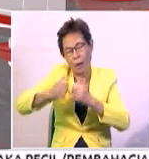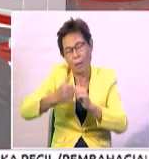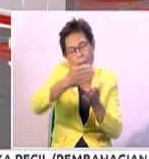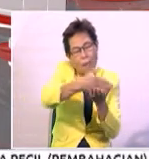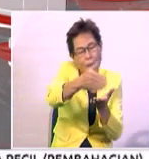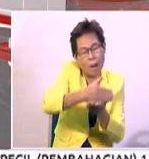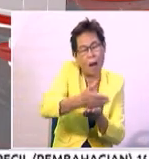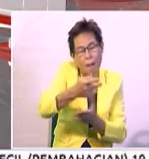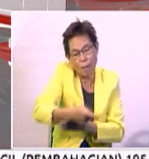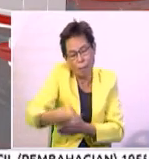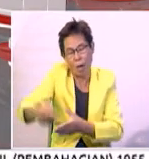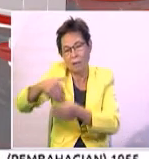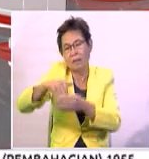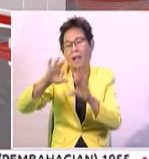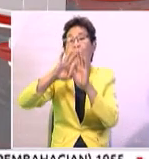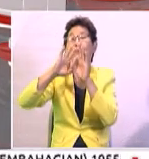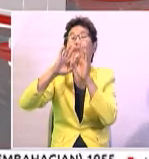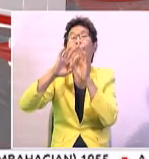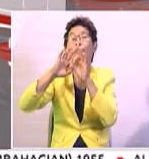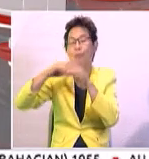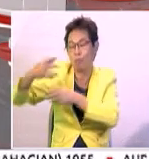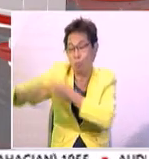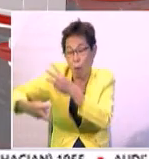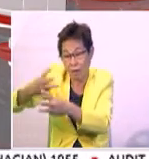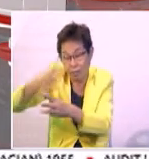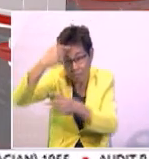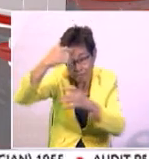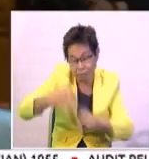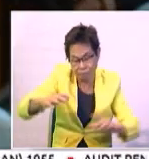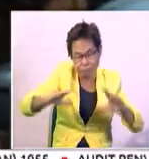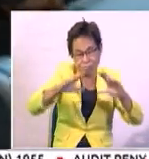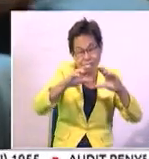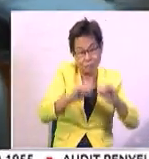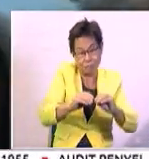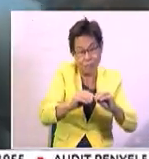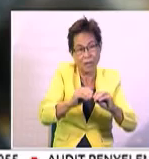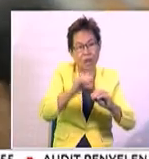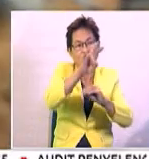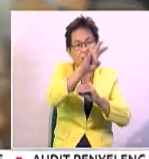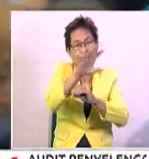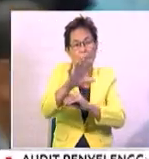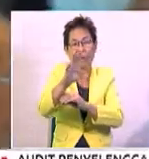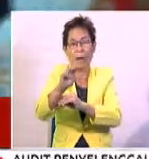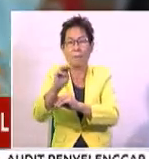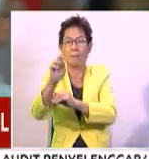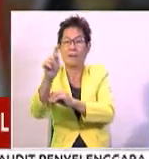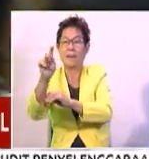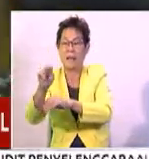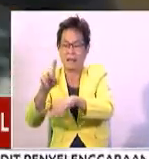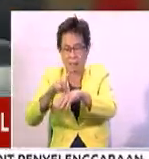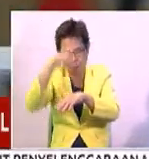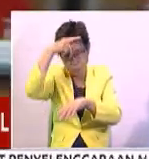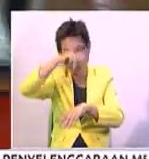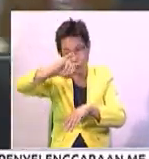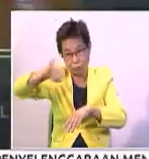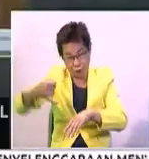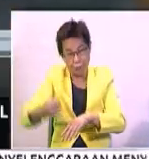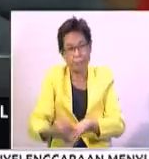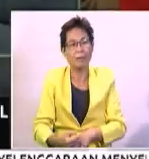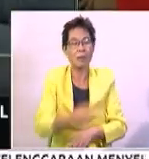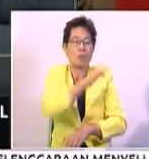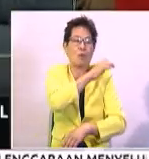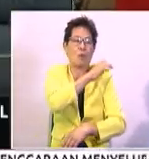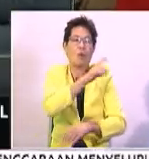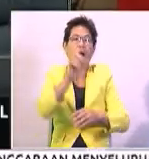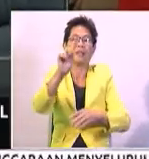pusaka dalam kalangan waris. Keputusan itu dibuat dalam mesyuarat ke-75M TND Putrajaya yang diperlusikan